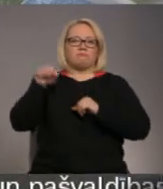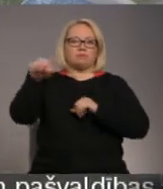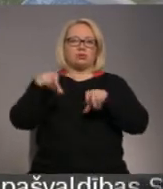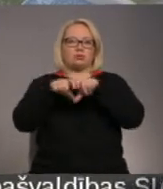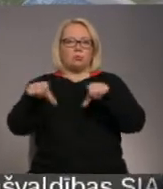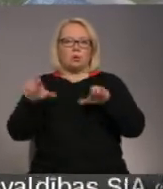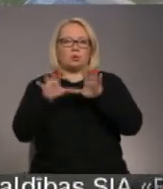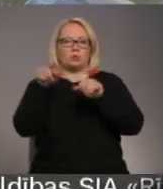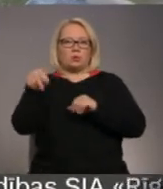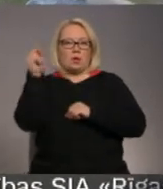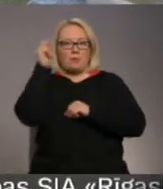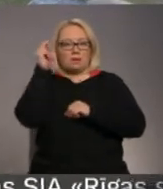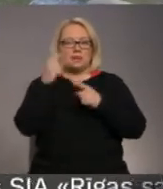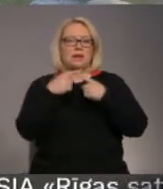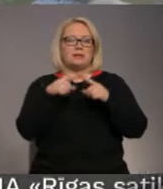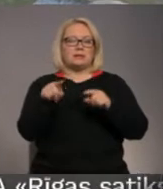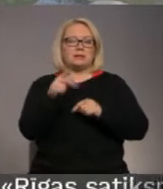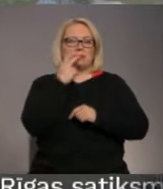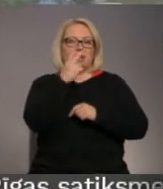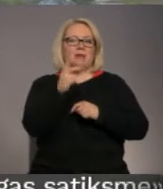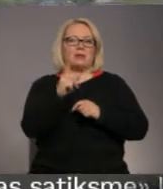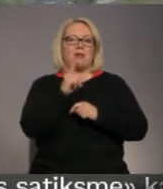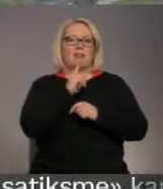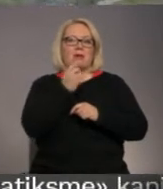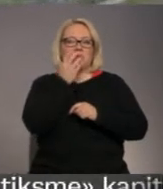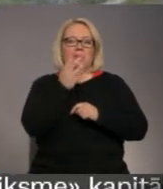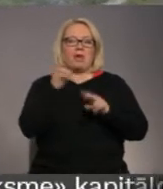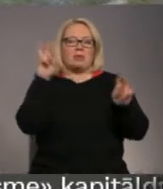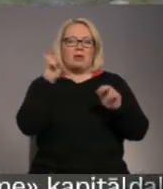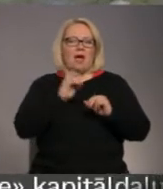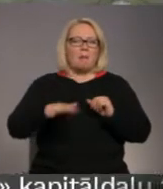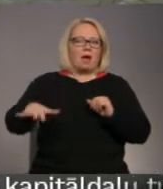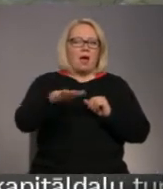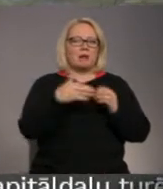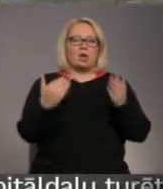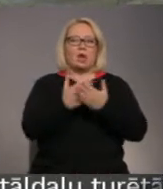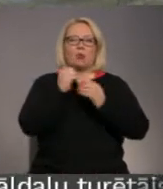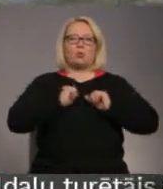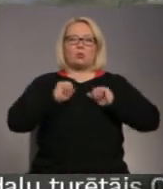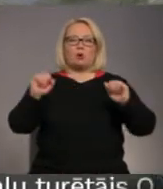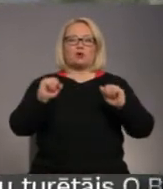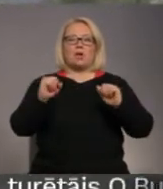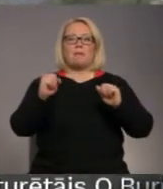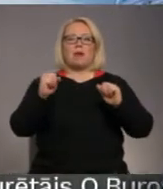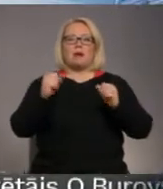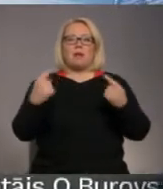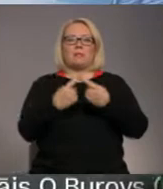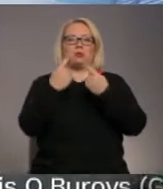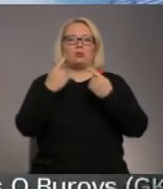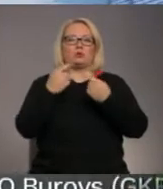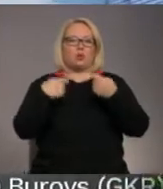skrundāja. Pavisam cits skats pavērs arī Liepziediņa apkārtnētē ir jauni drošības prasībām atbilstoši rotaļu laukumi,